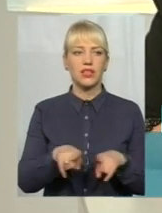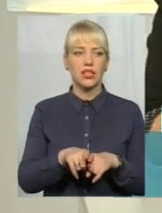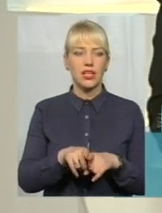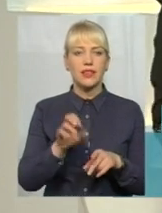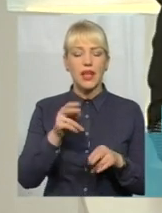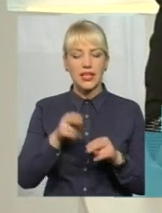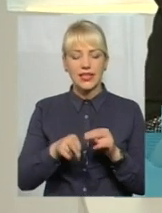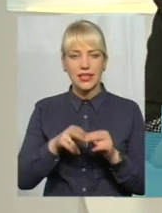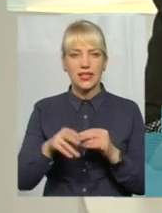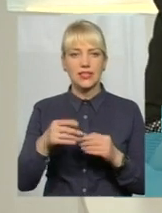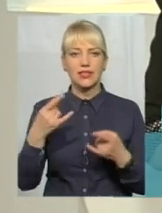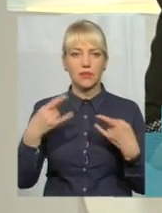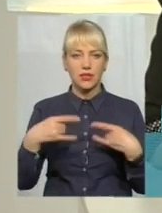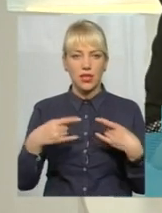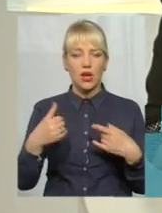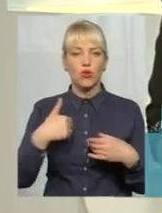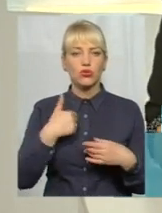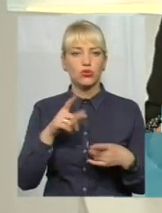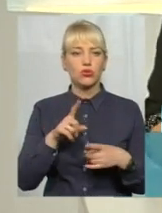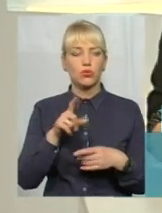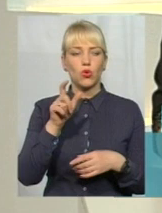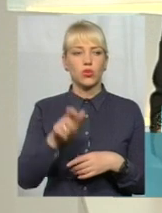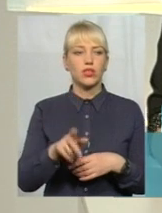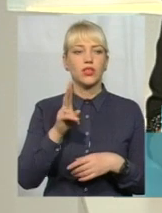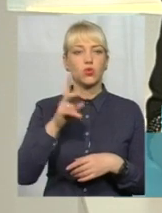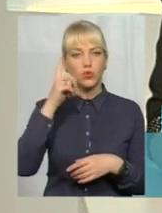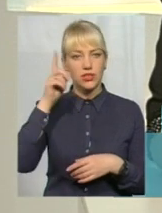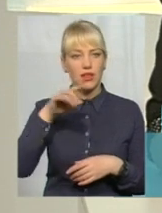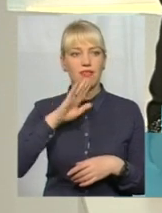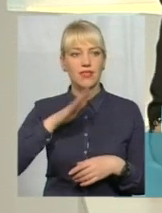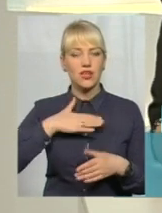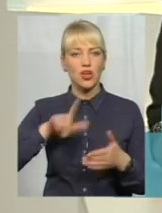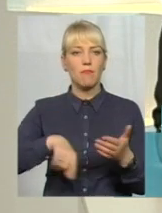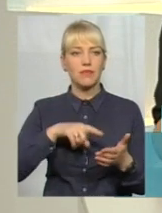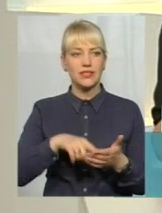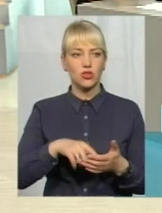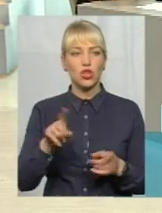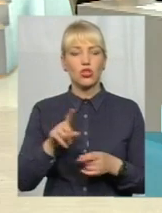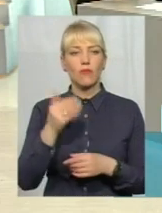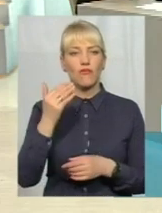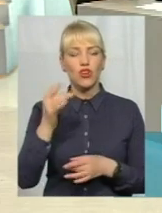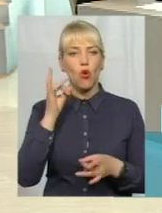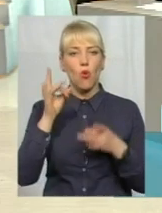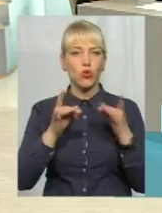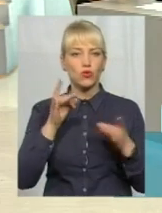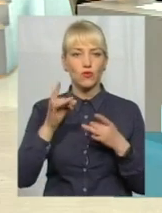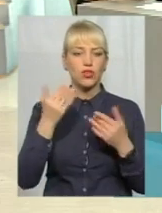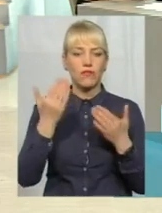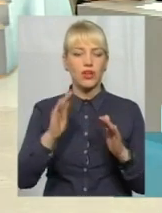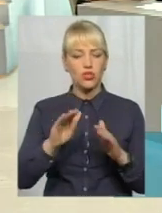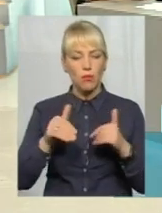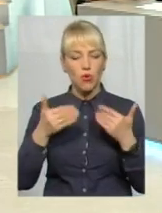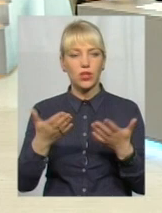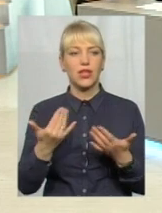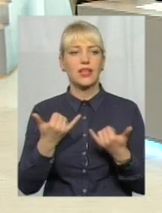все ж таки, як людина, яка безпосередньо знає наше місто, я хочу, щоб ви озвучили ваші поради для